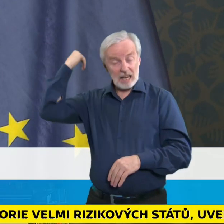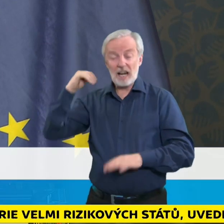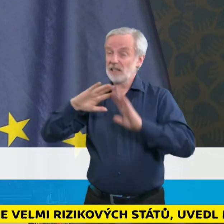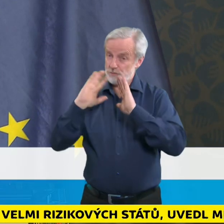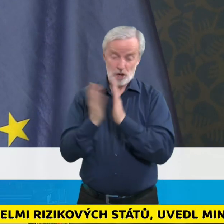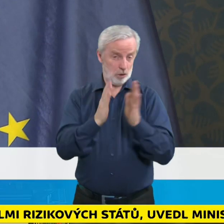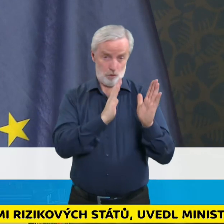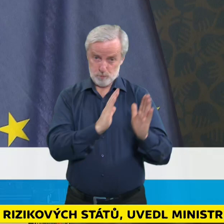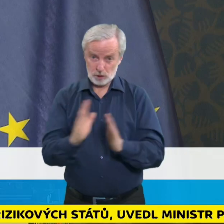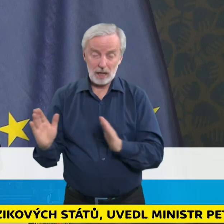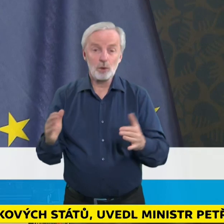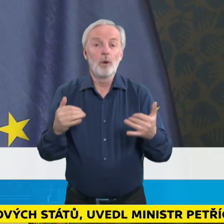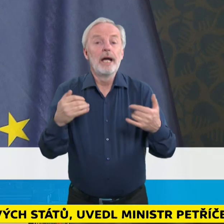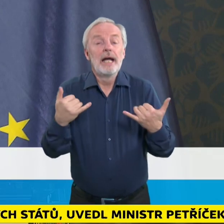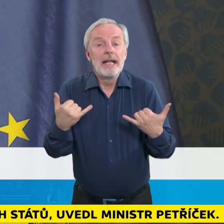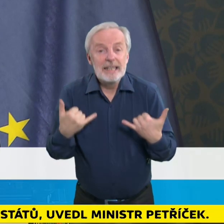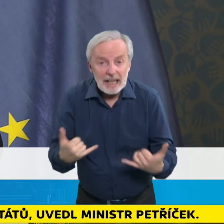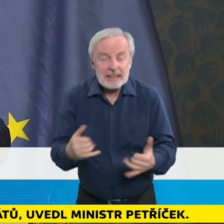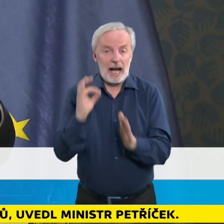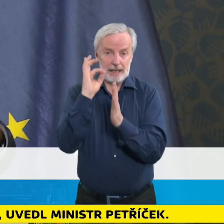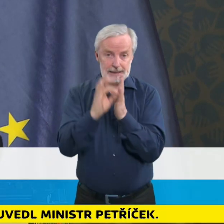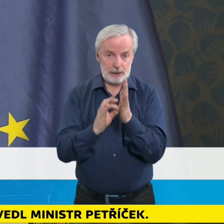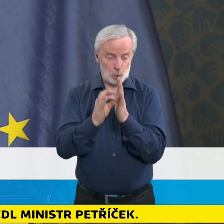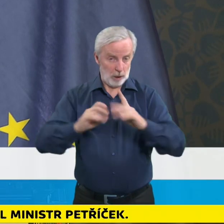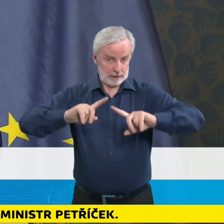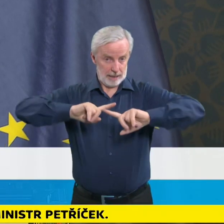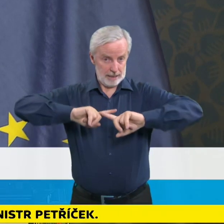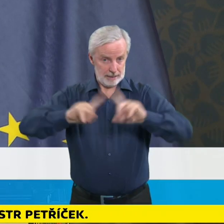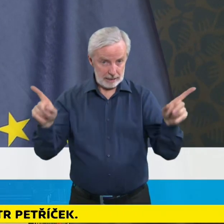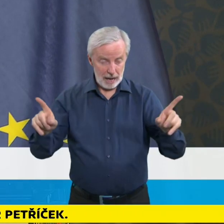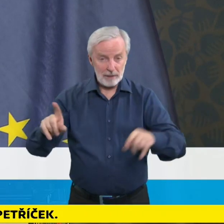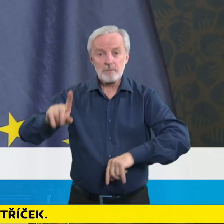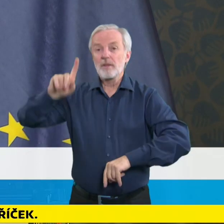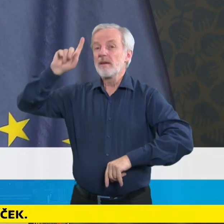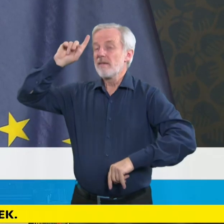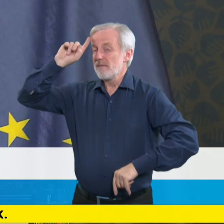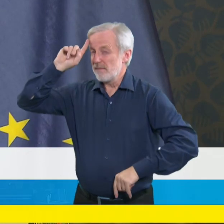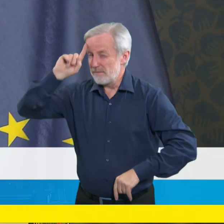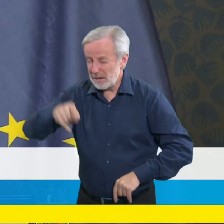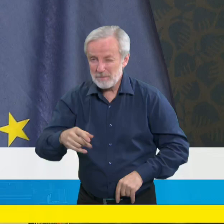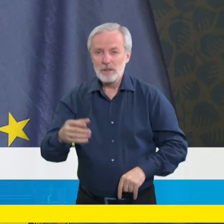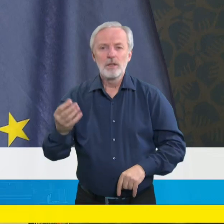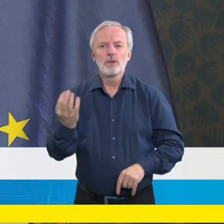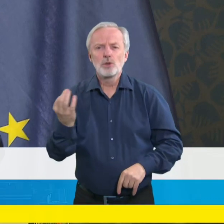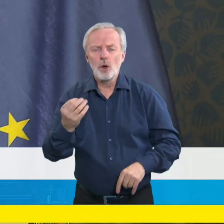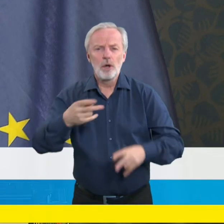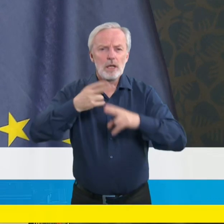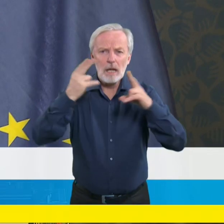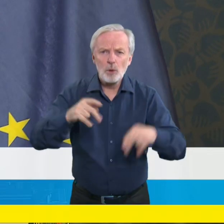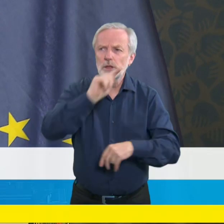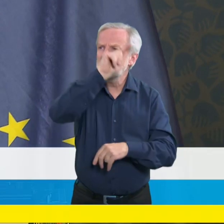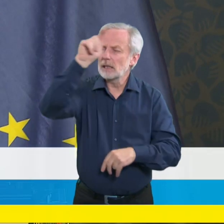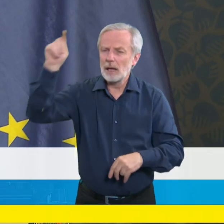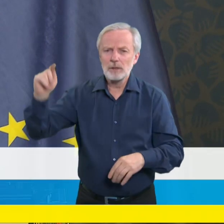době je situace o něco jiná. Víme už daleko více o maximálních kapacitách našich nemocnic. Víme, jakým